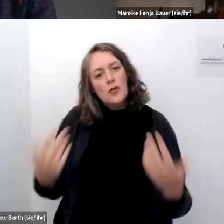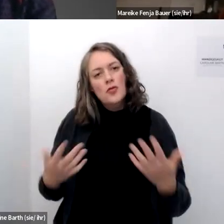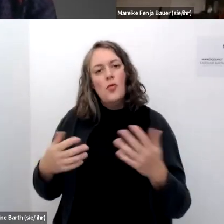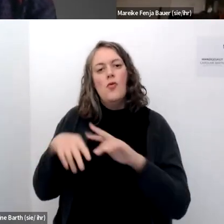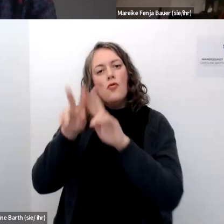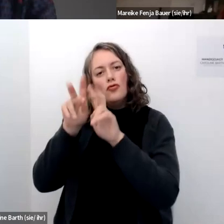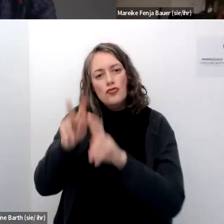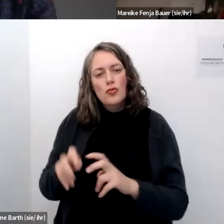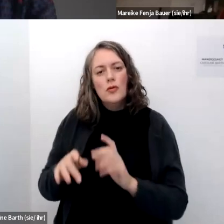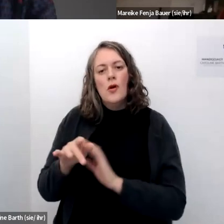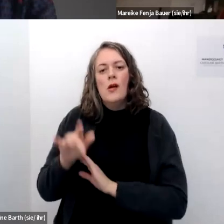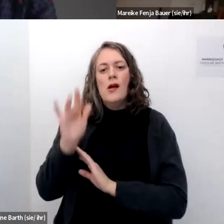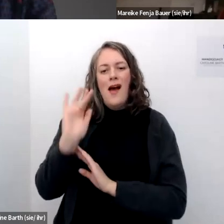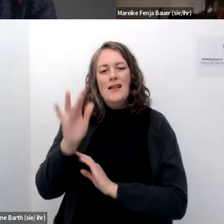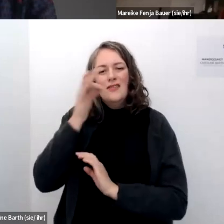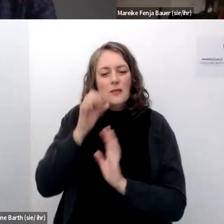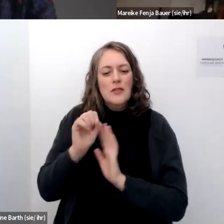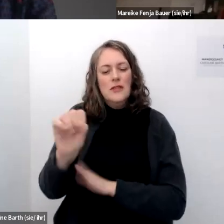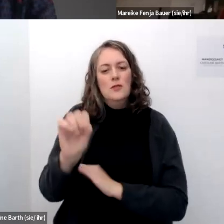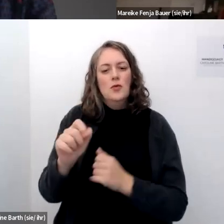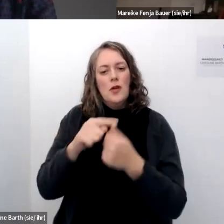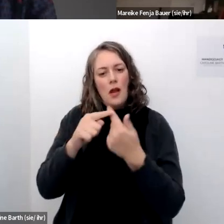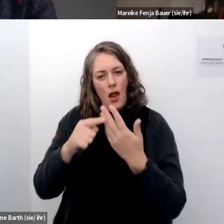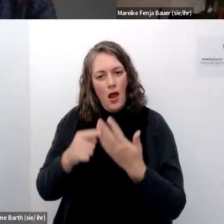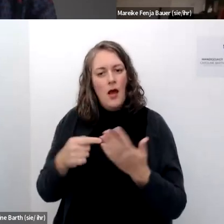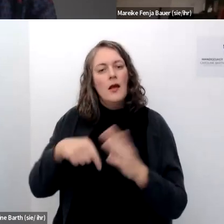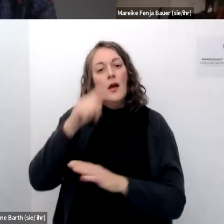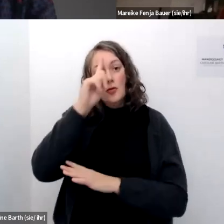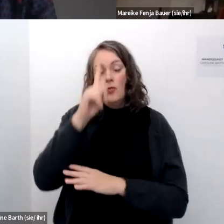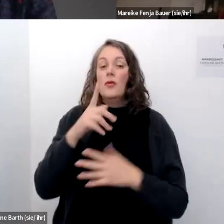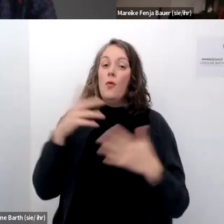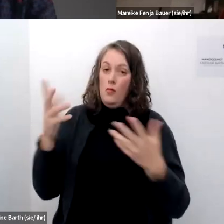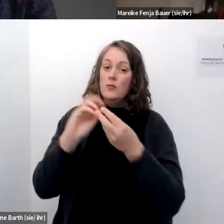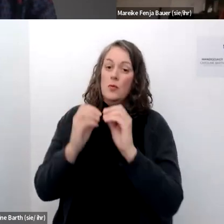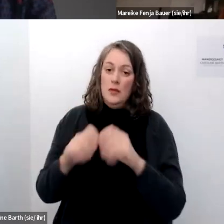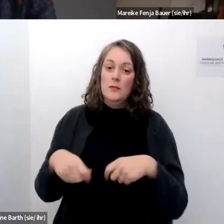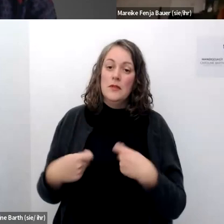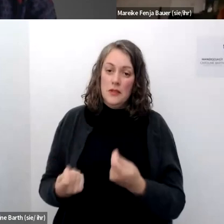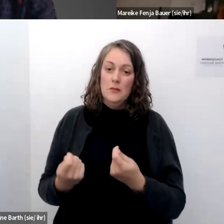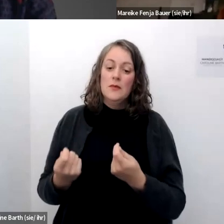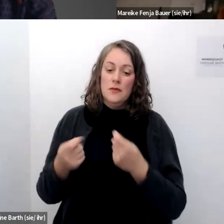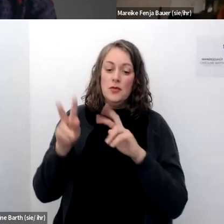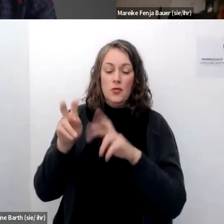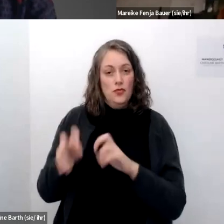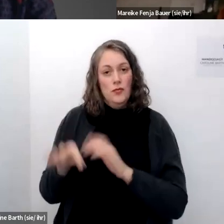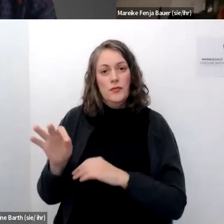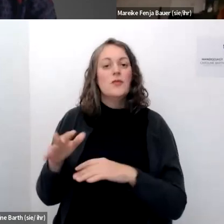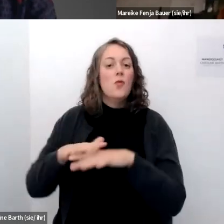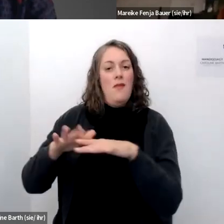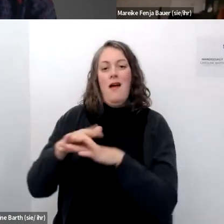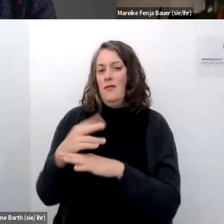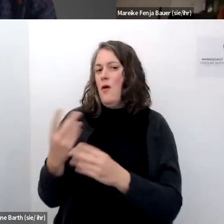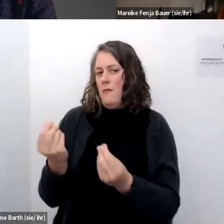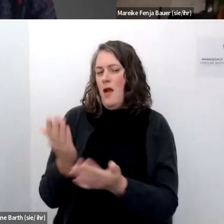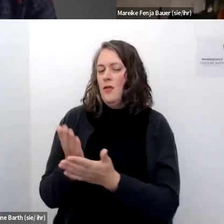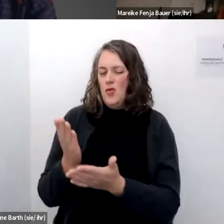antifeminismus befragt wird und sich da durchaus abzeichnet dass das in deutschland großes problem ist und das findet sich eben auch auf den plattformen wieder also es ist nicht